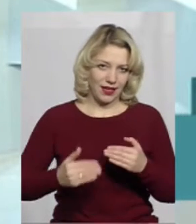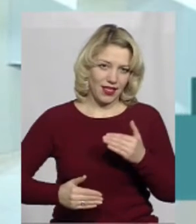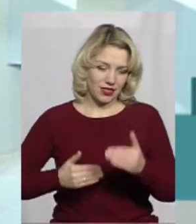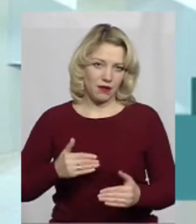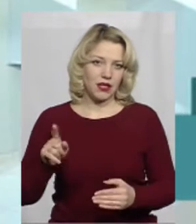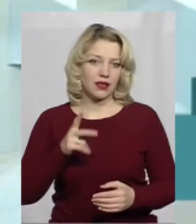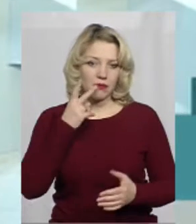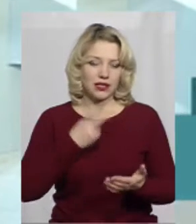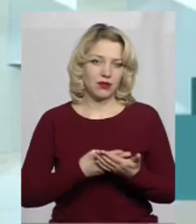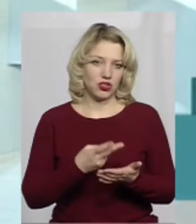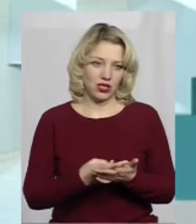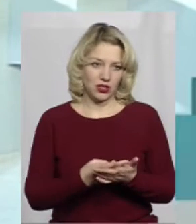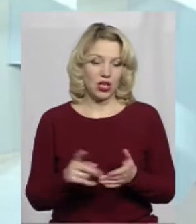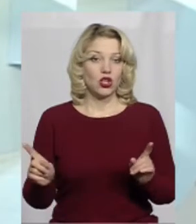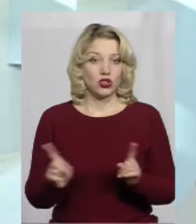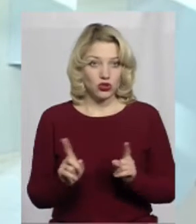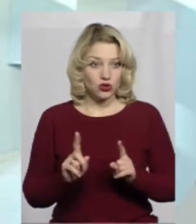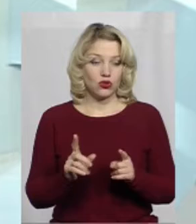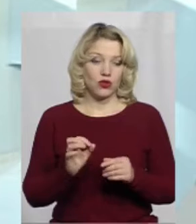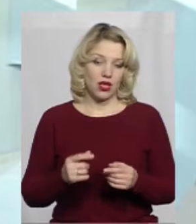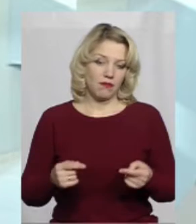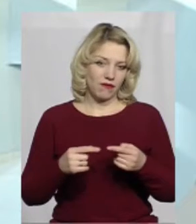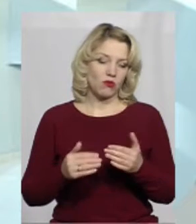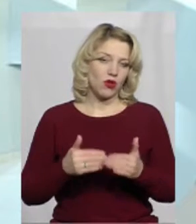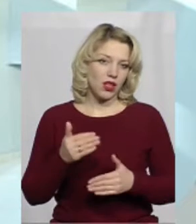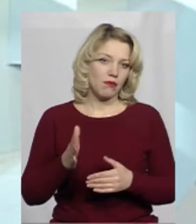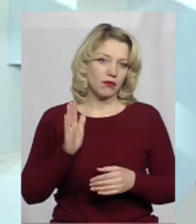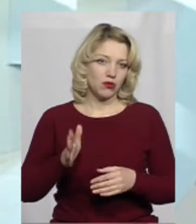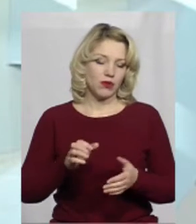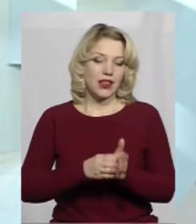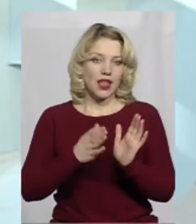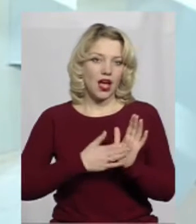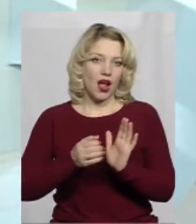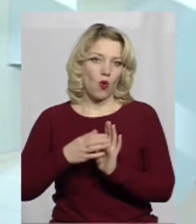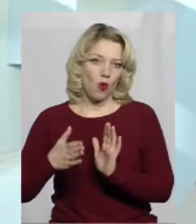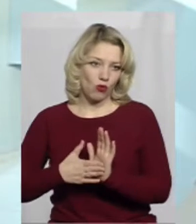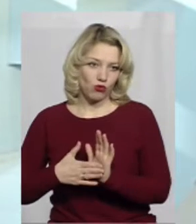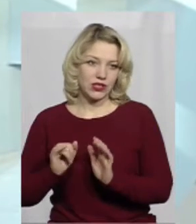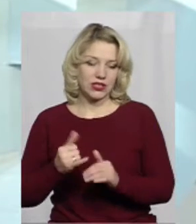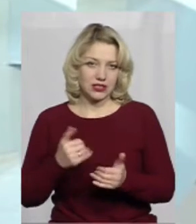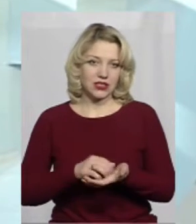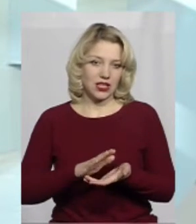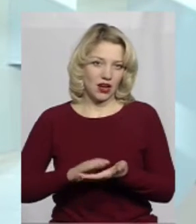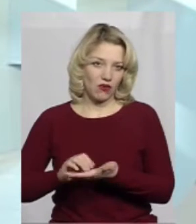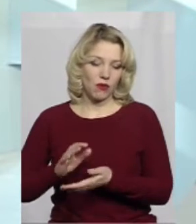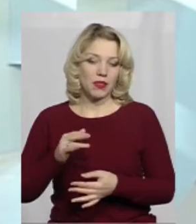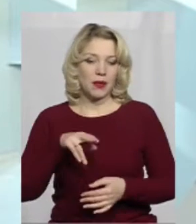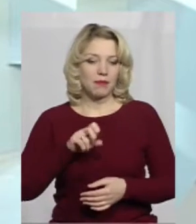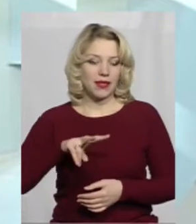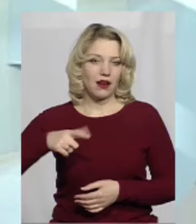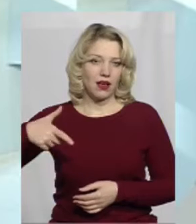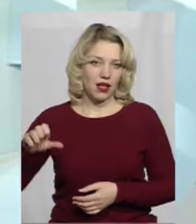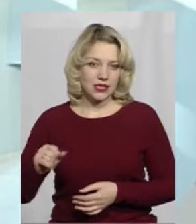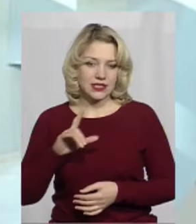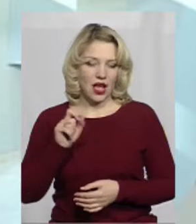яка також буде передбачати, що на певному етапі ми будемо також нараховувати, ми і нараховуємо зараз сьогодні пільги за